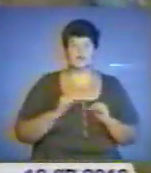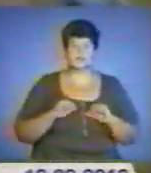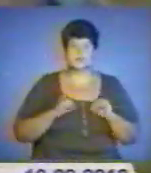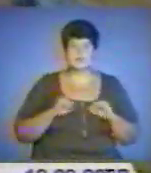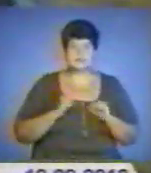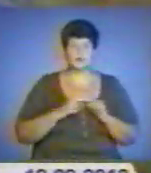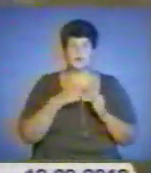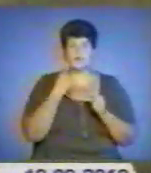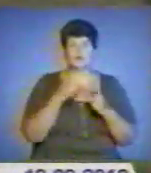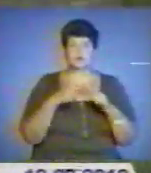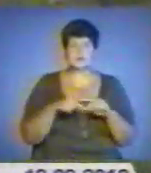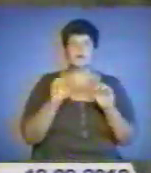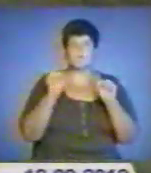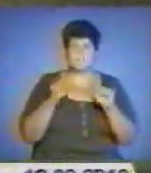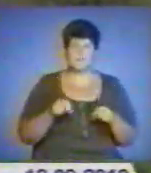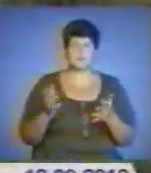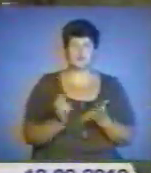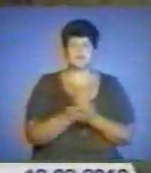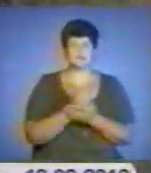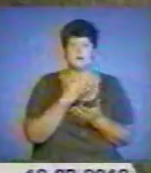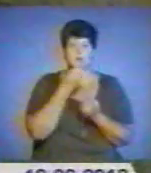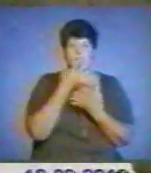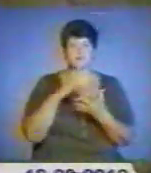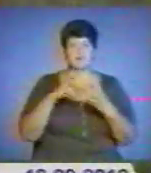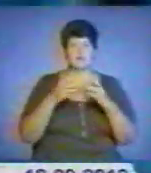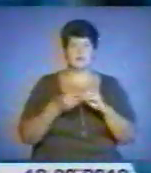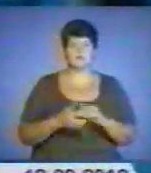організатори заходу, можна досягти бажаного результату.